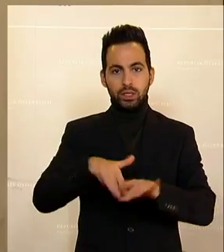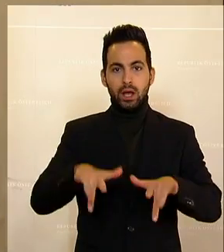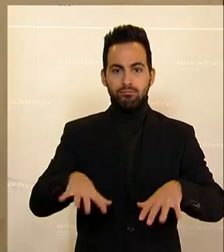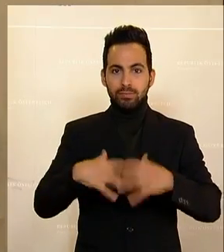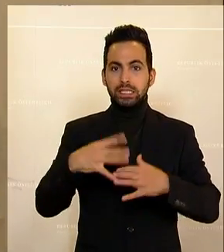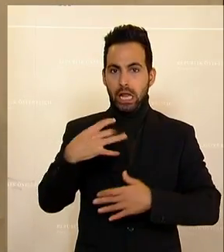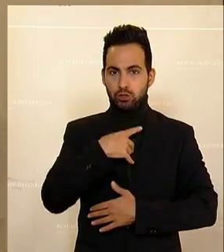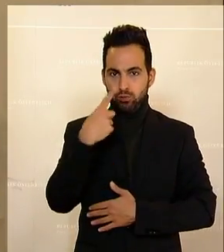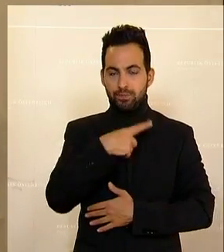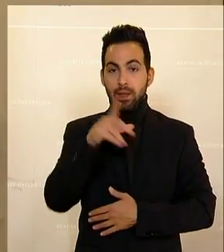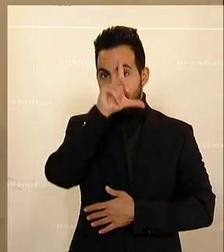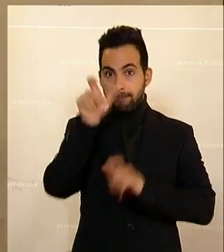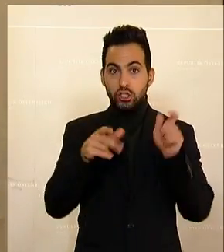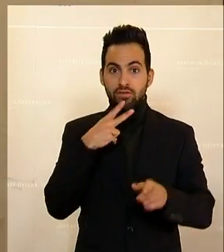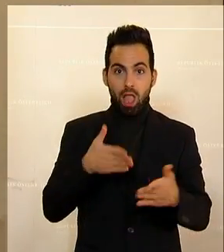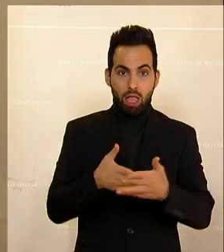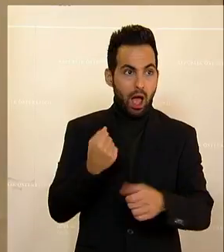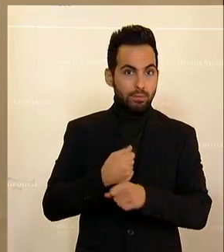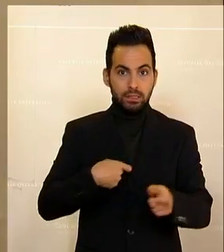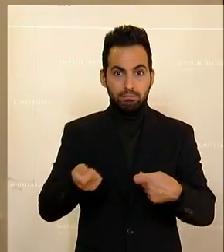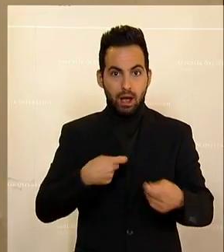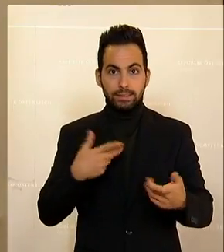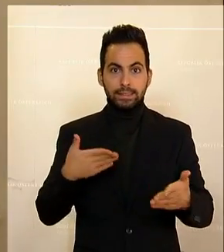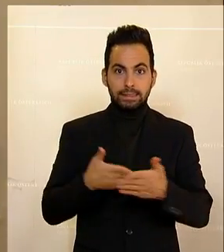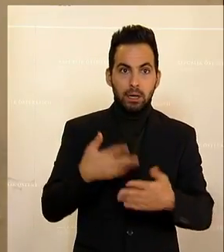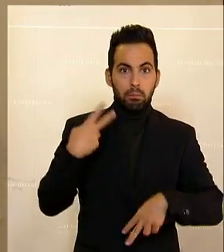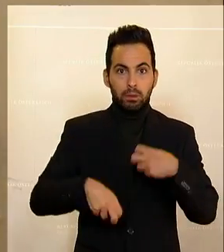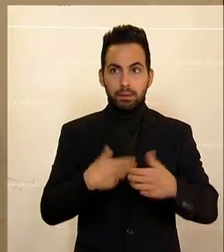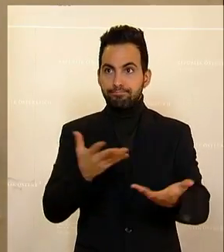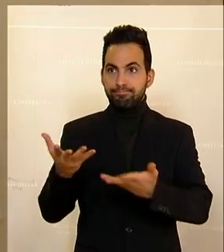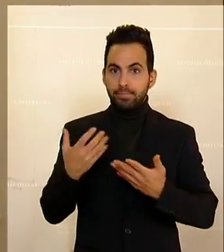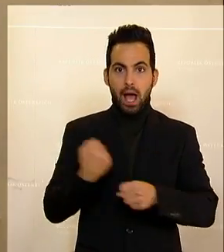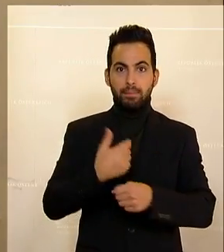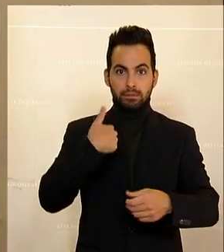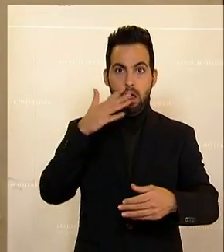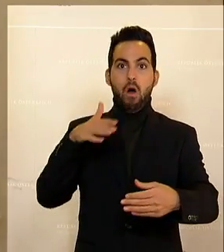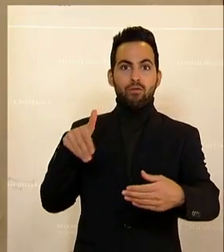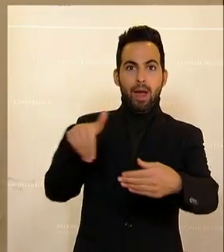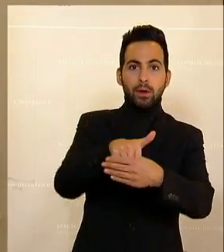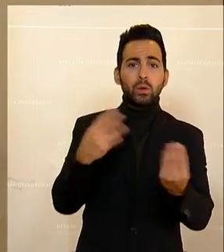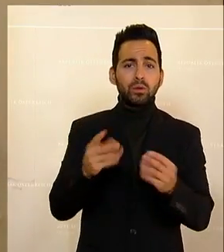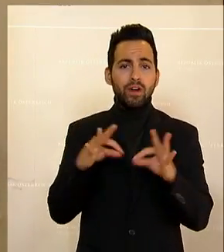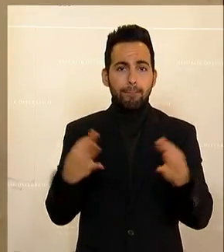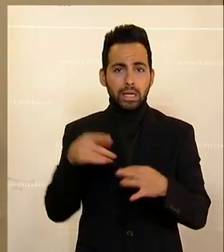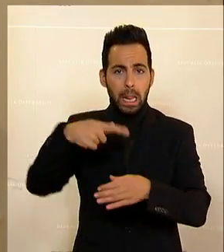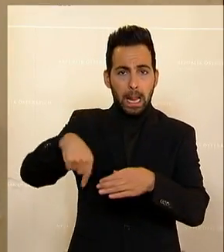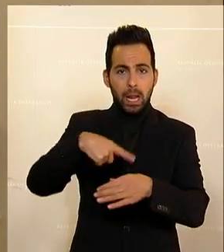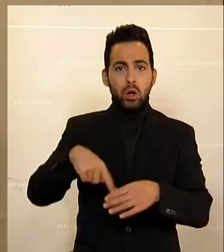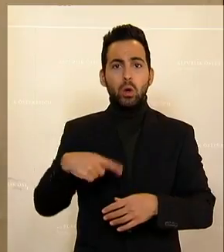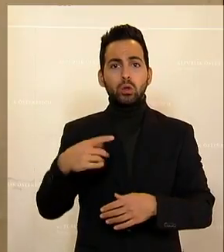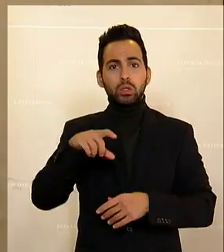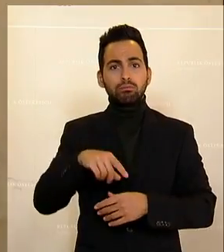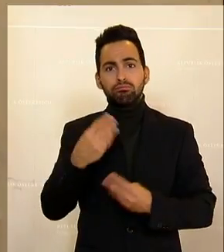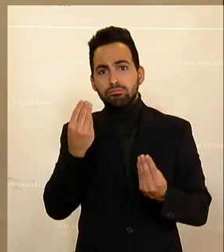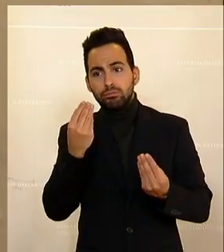Menschen, die es am Arbeitsmarkt schwer haben, die vor allem in Problemlagen sind, die ihnen die Arbeitsaufnahme erschweren. Das kann ein familiäres Problem sein, das kann ein Schuldenproblem sein,